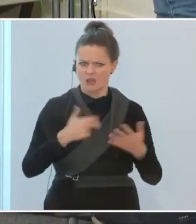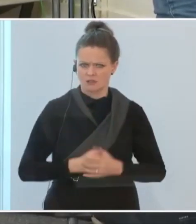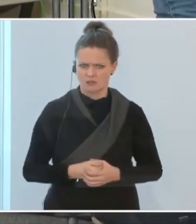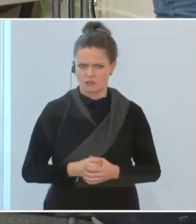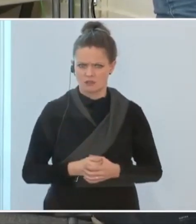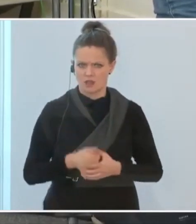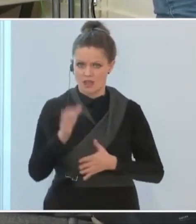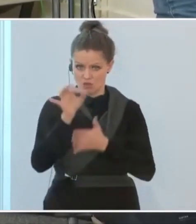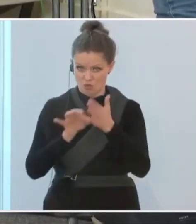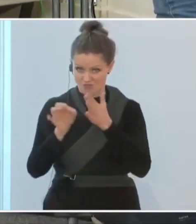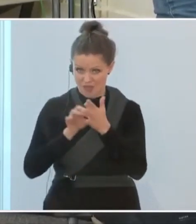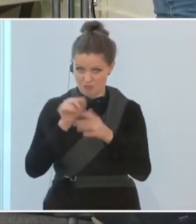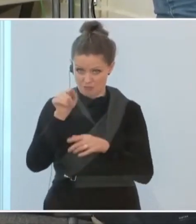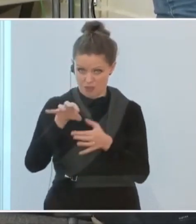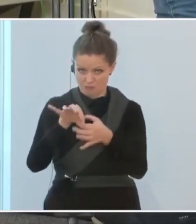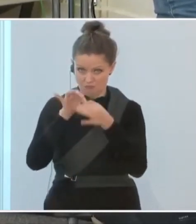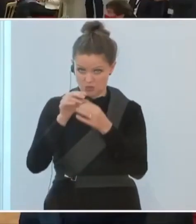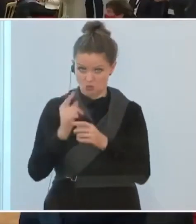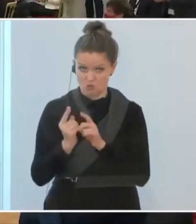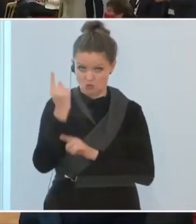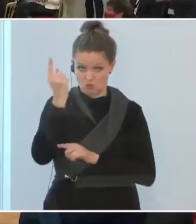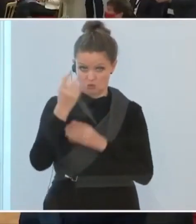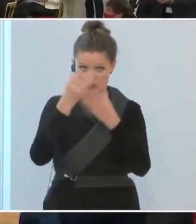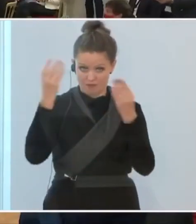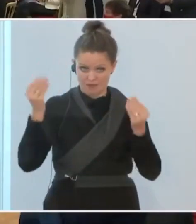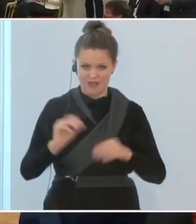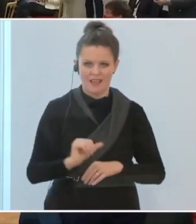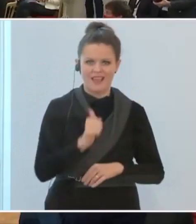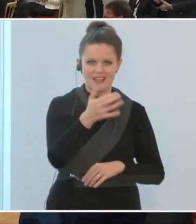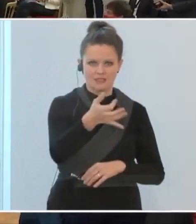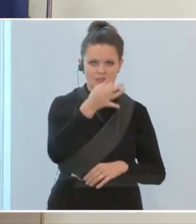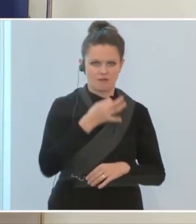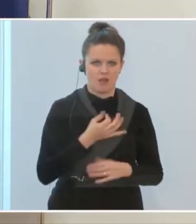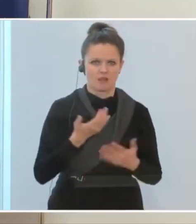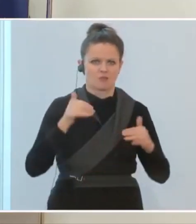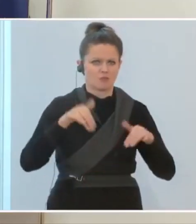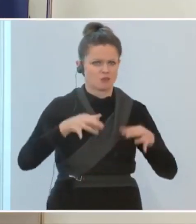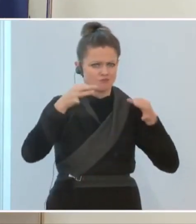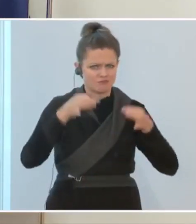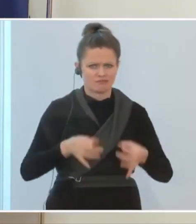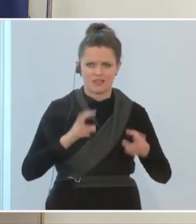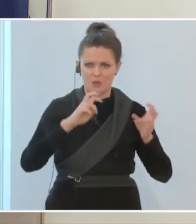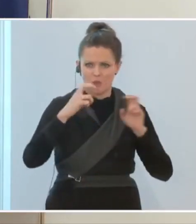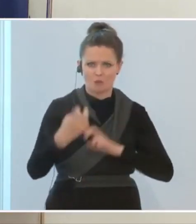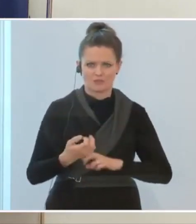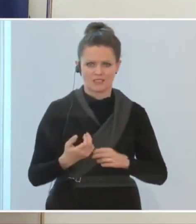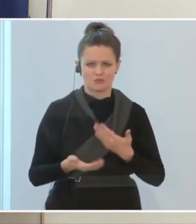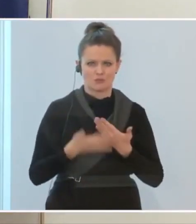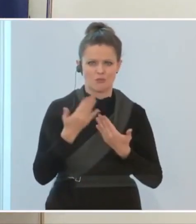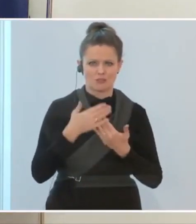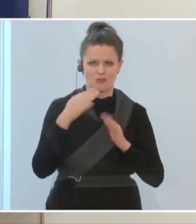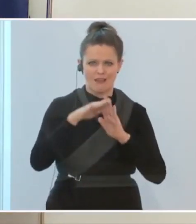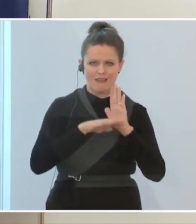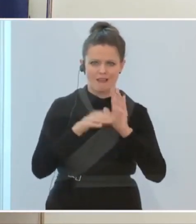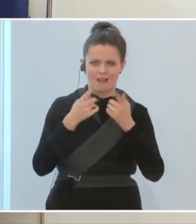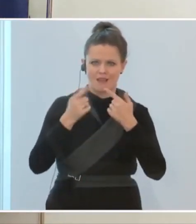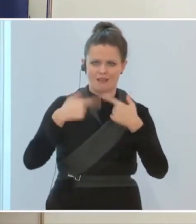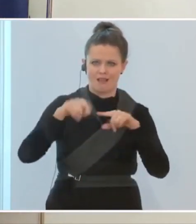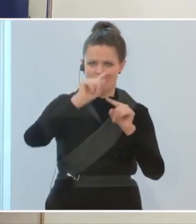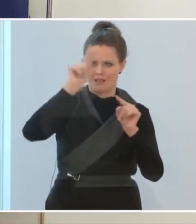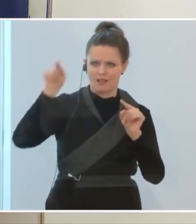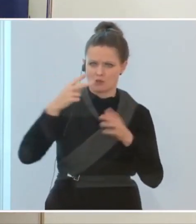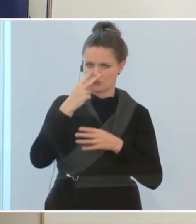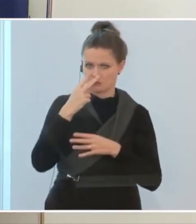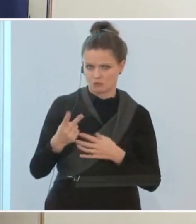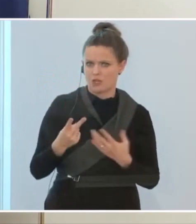November zu hoch? Ich glaube, zu Ihrer ersten Frage, es muss machbar bleiben. Wenn Sie sich Regeln in anderen Ländern anschauen, dann